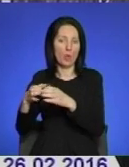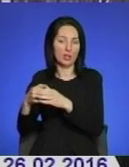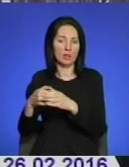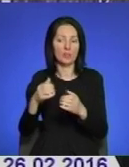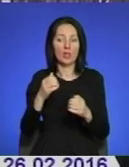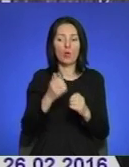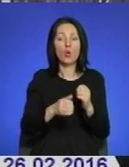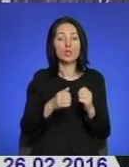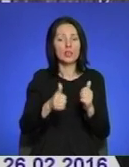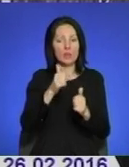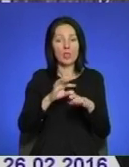Тобто кожне змагання проводиться в різному приміщенні.